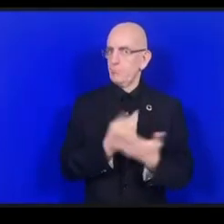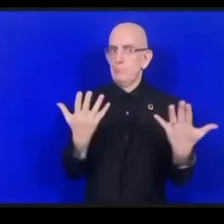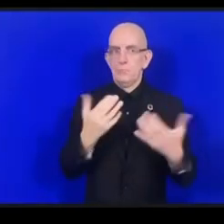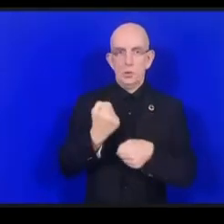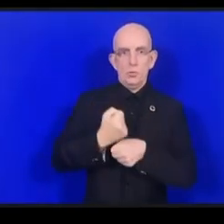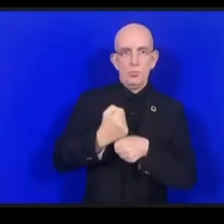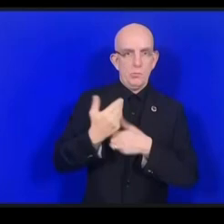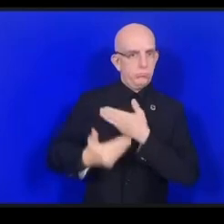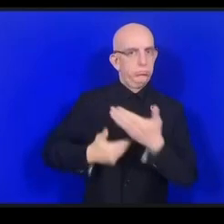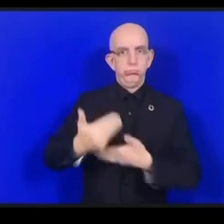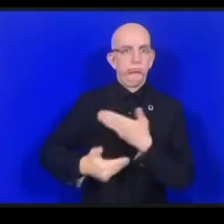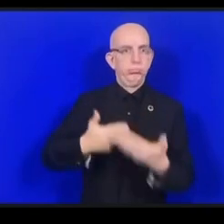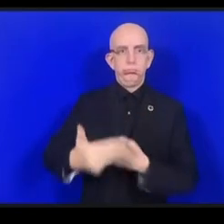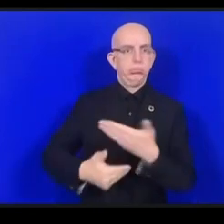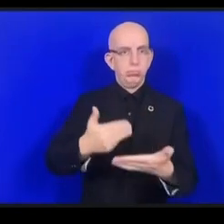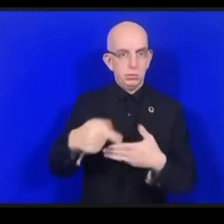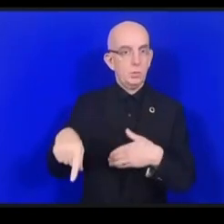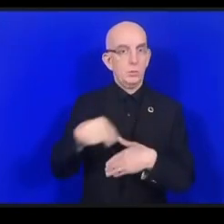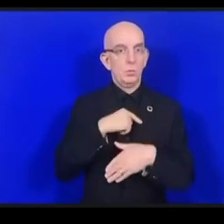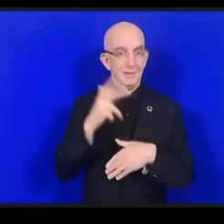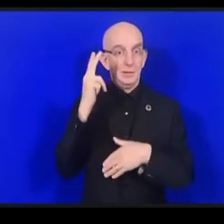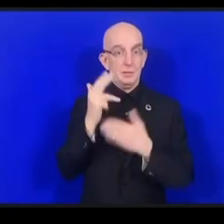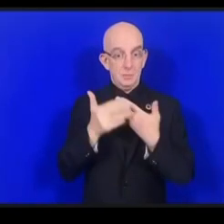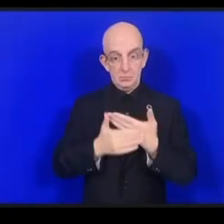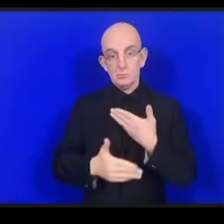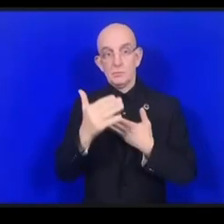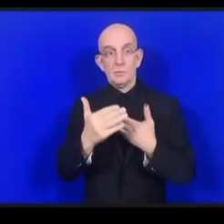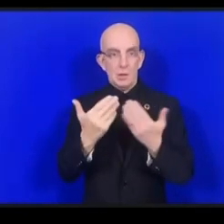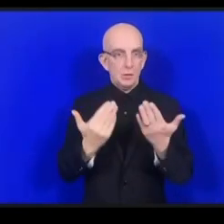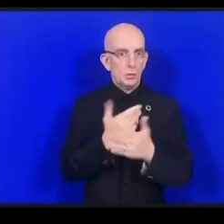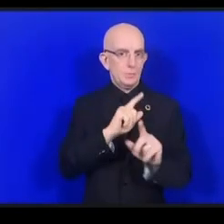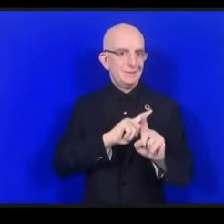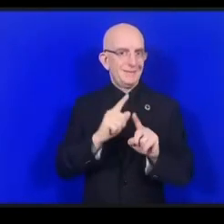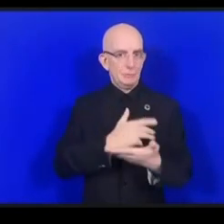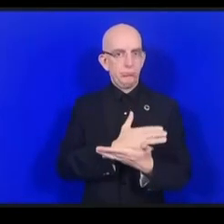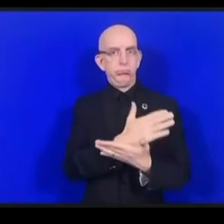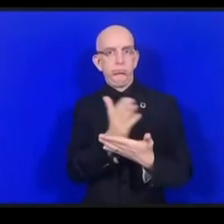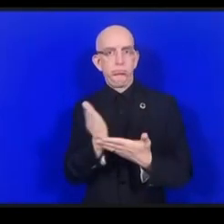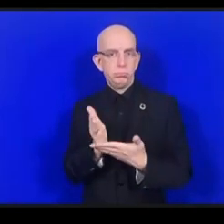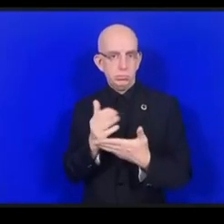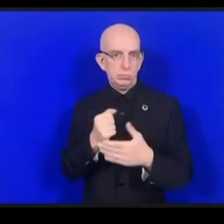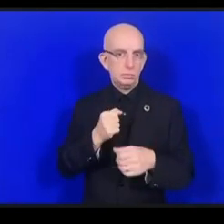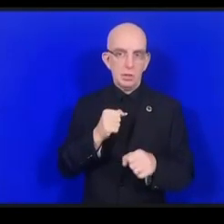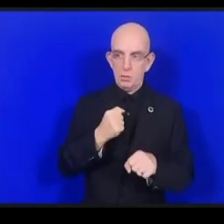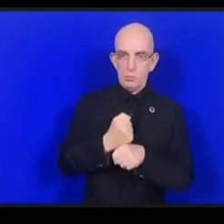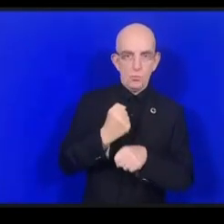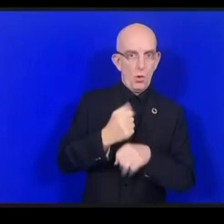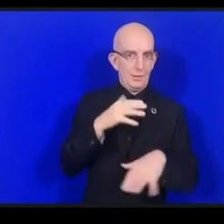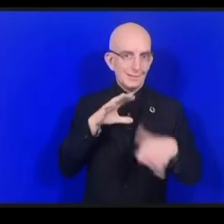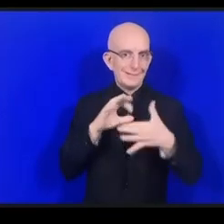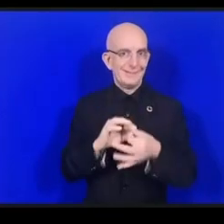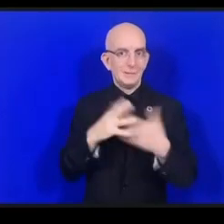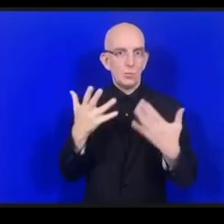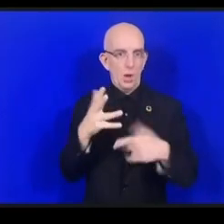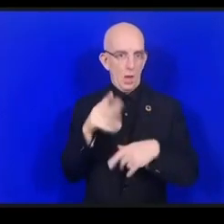بأننا سنتمكن من وضع معايير للأمن السيبراني وأن نضعها موضع